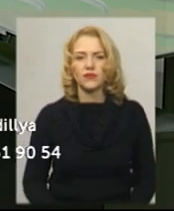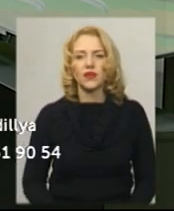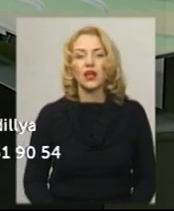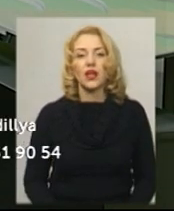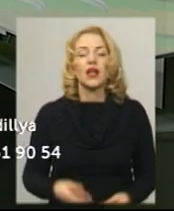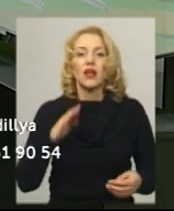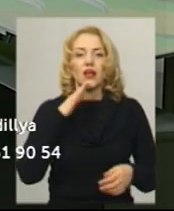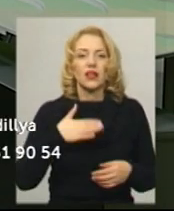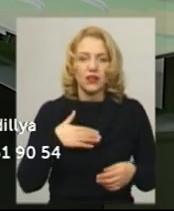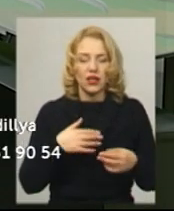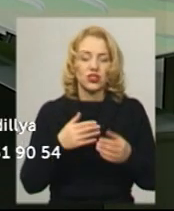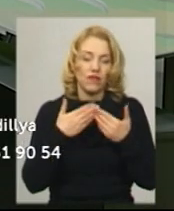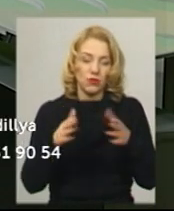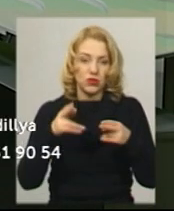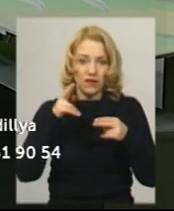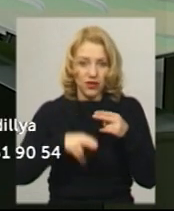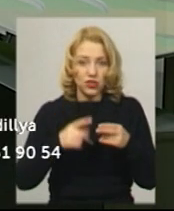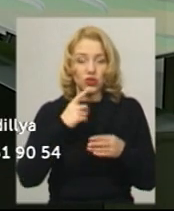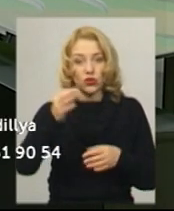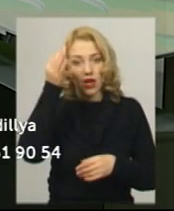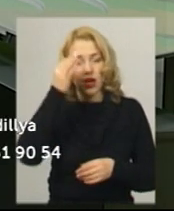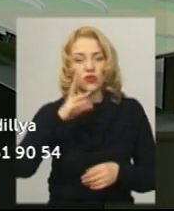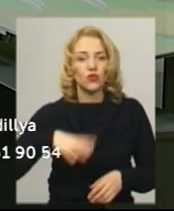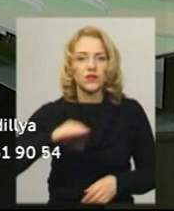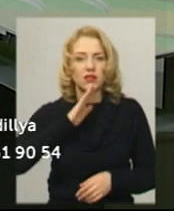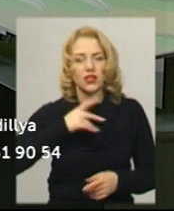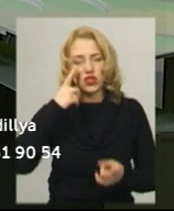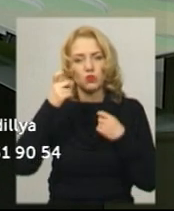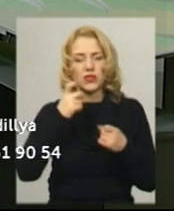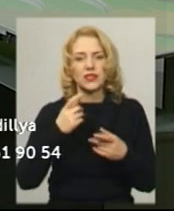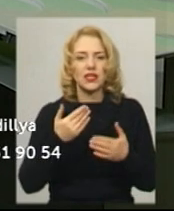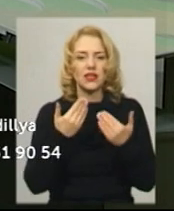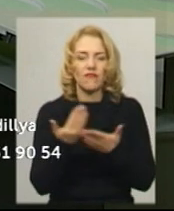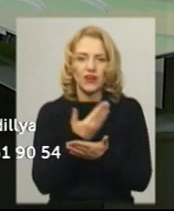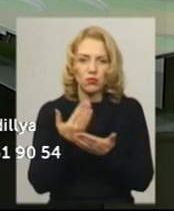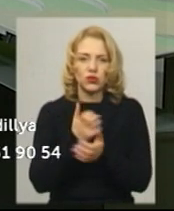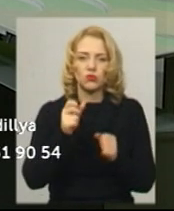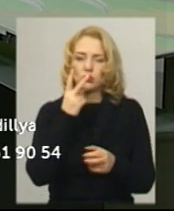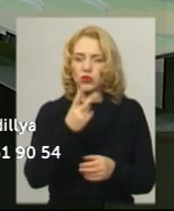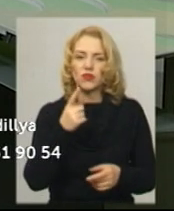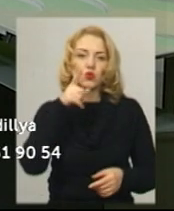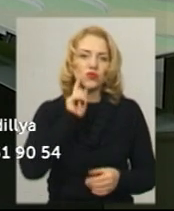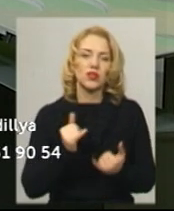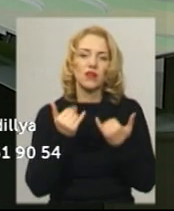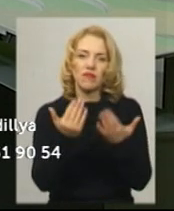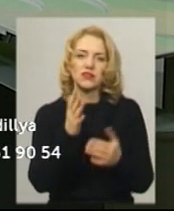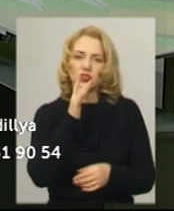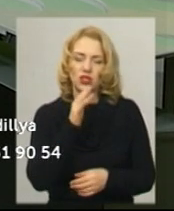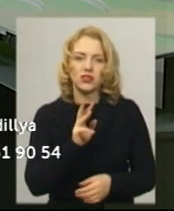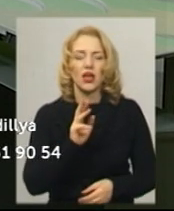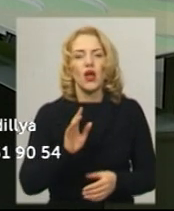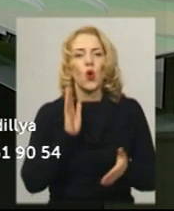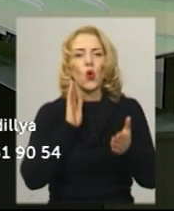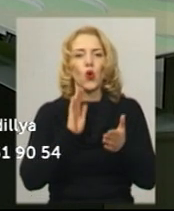Наш випуск завершено. Наостанок нагадую, що всі наші інформаційні випуски ви можете переглядати в зручний для вас час в мережі YouTube.